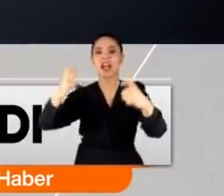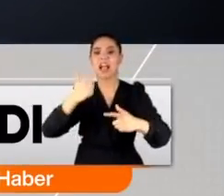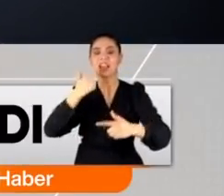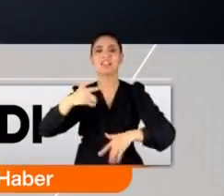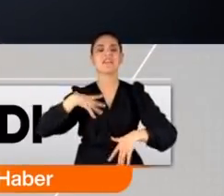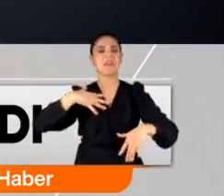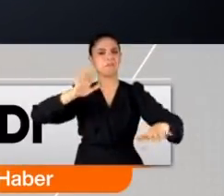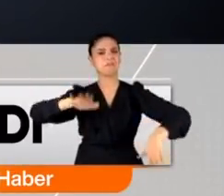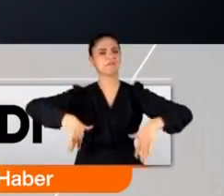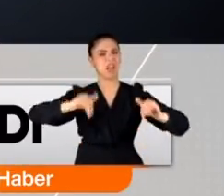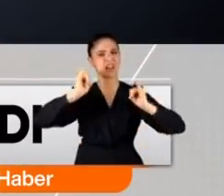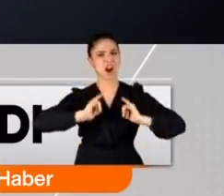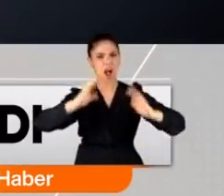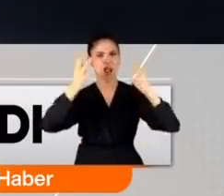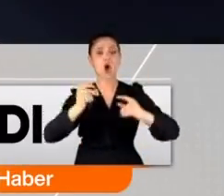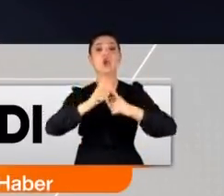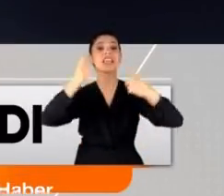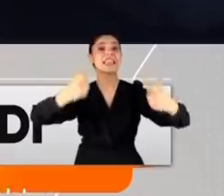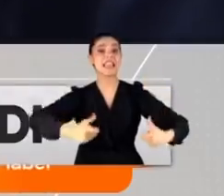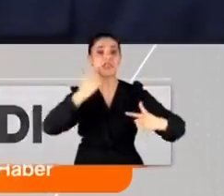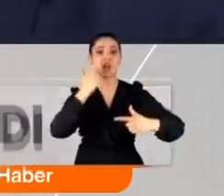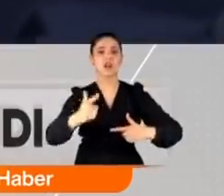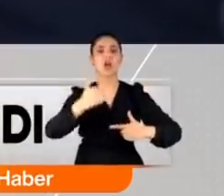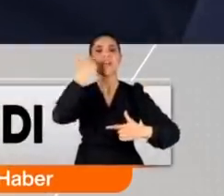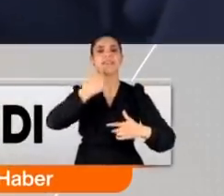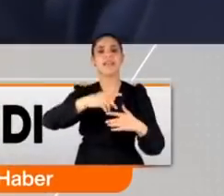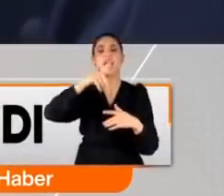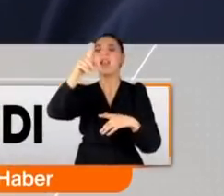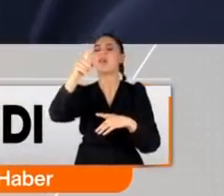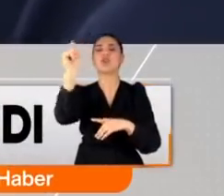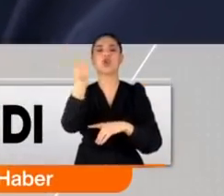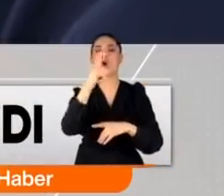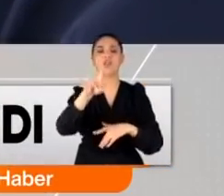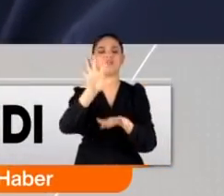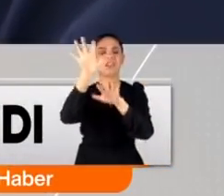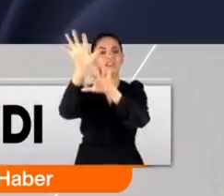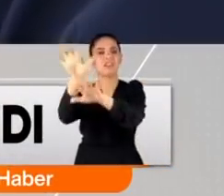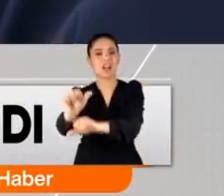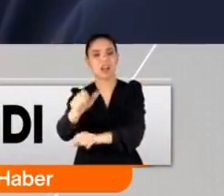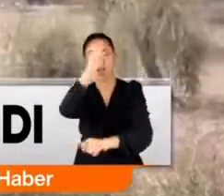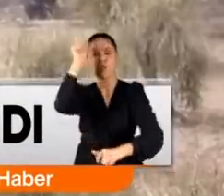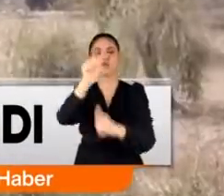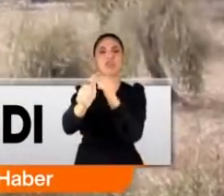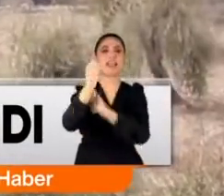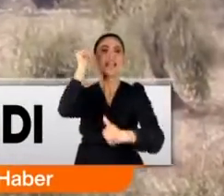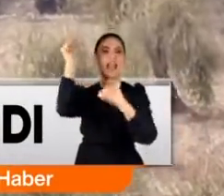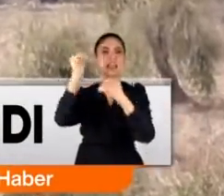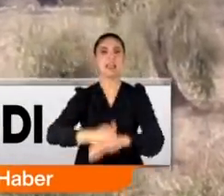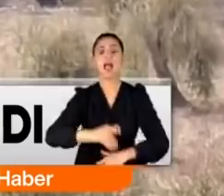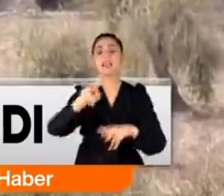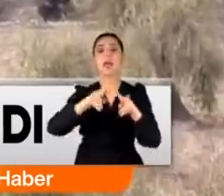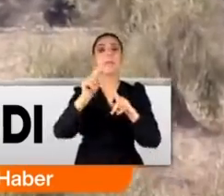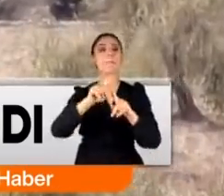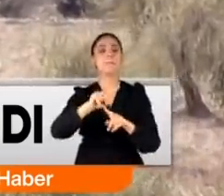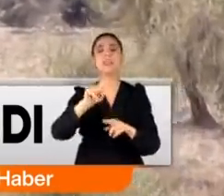elini kolunu sallayarak gezdiği Sincar'da sözde yönetici paketlendi, Türkiye'ye getirildi. Milli İstihbarat